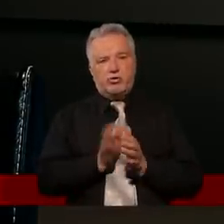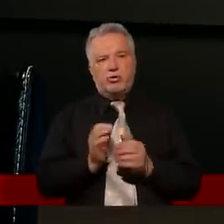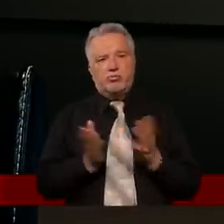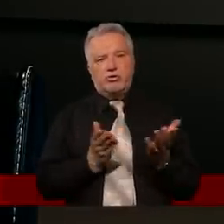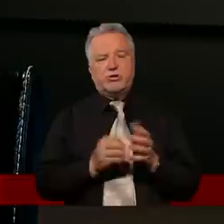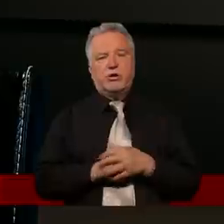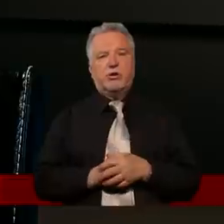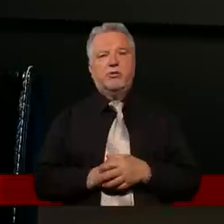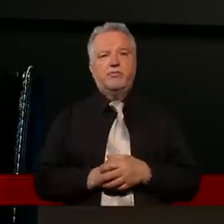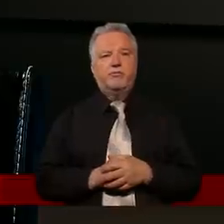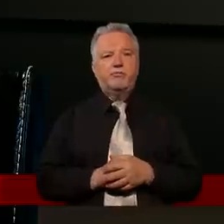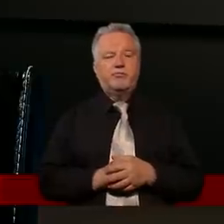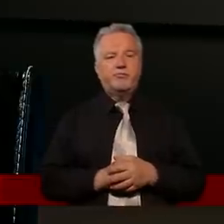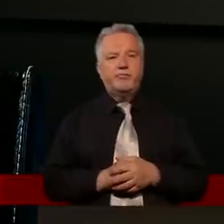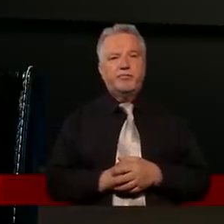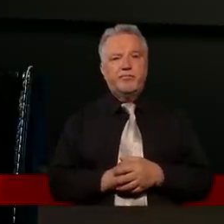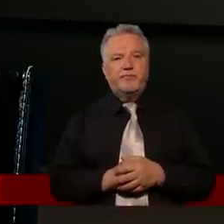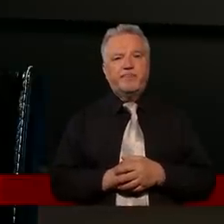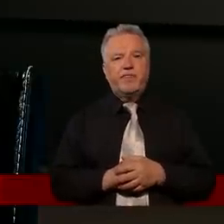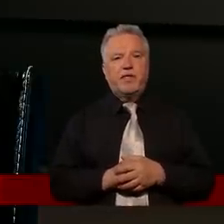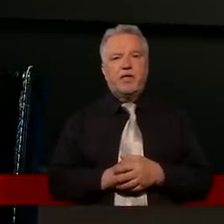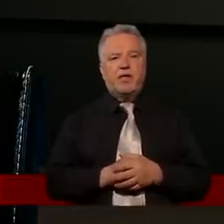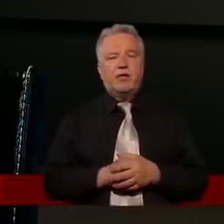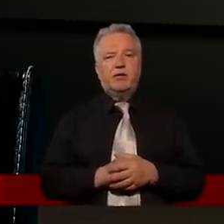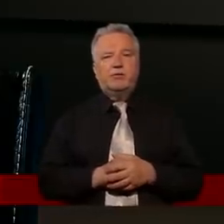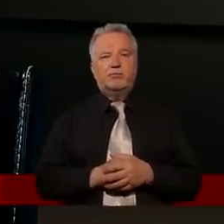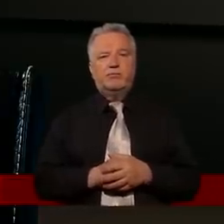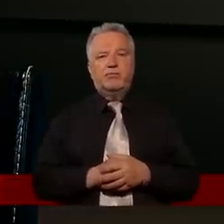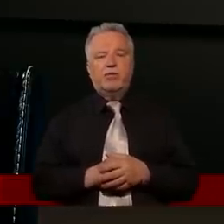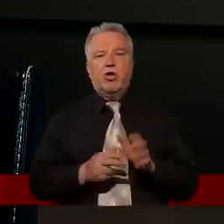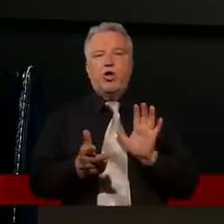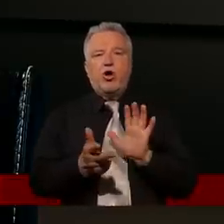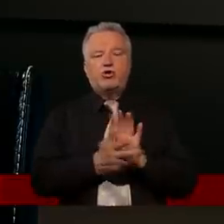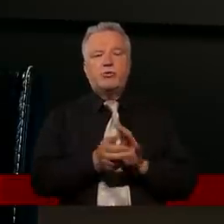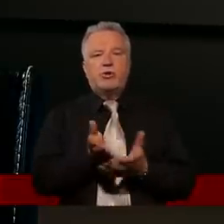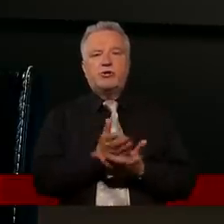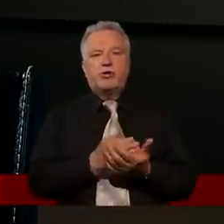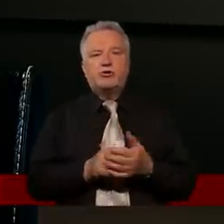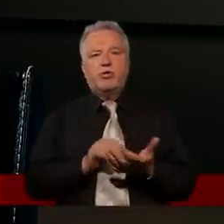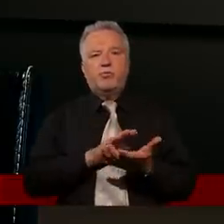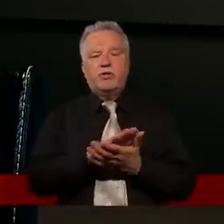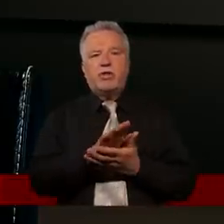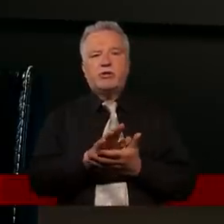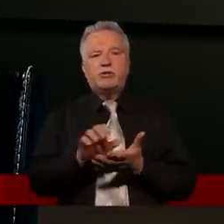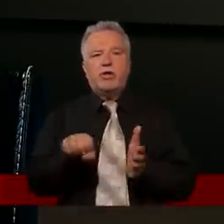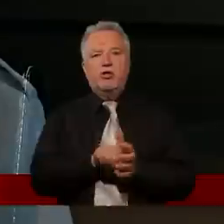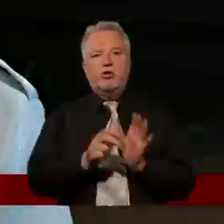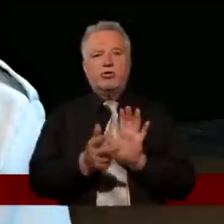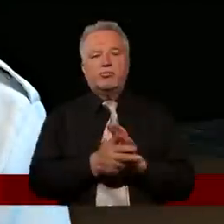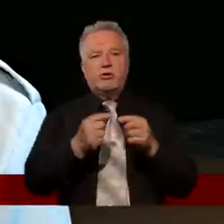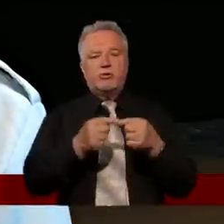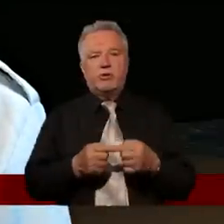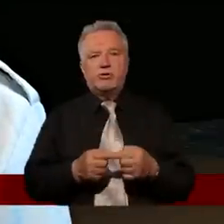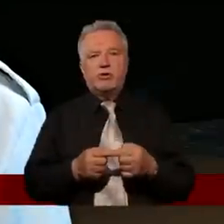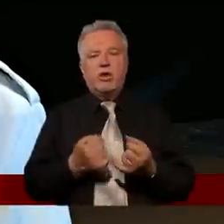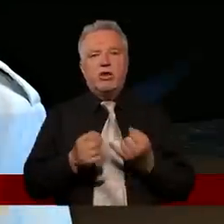przeczytanie tekstu z Mateusza, rozdział osiemnasty, od piętnastego do osiemnastego wersetu. A